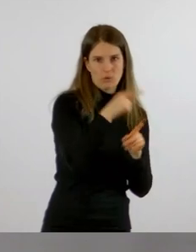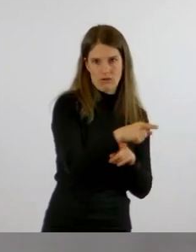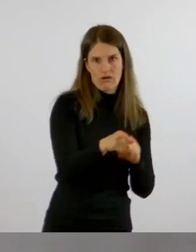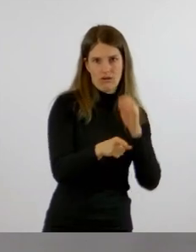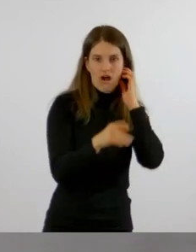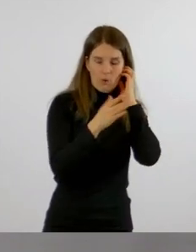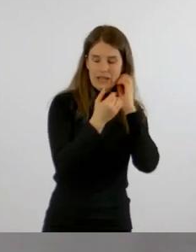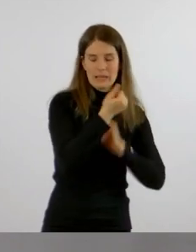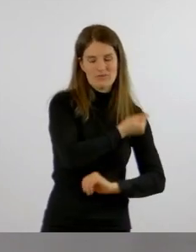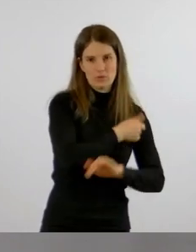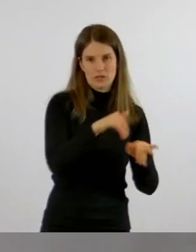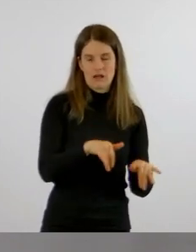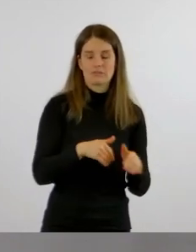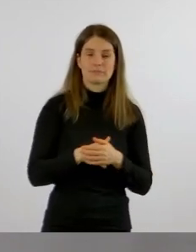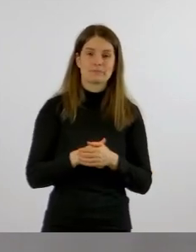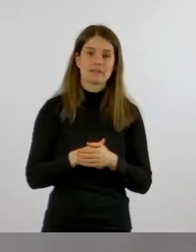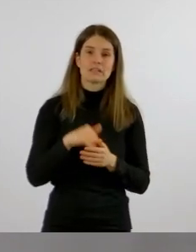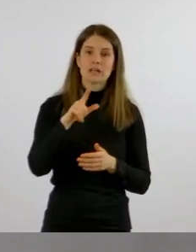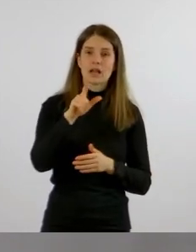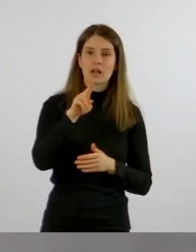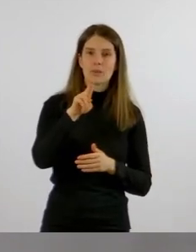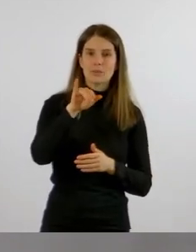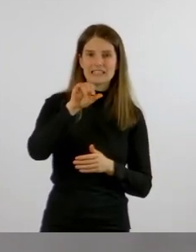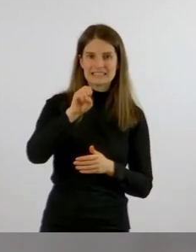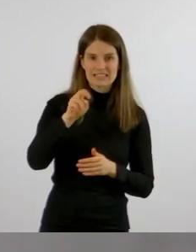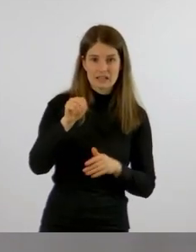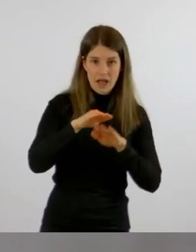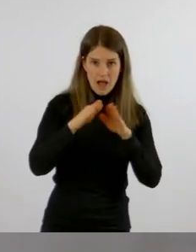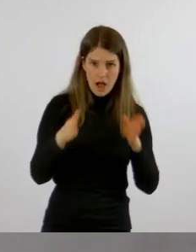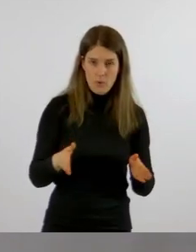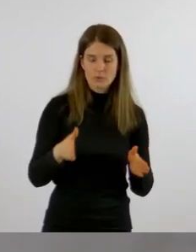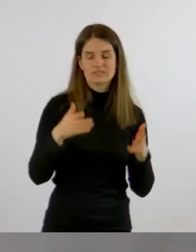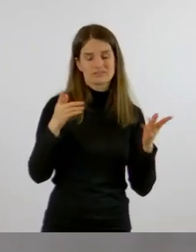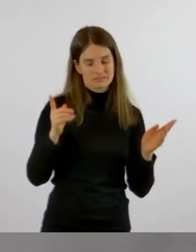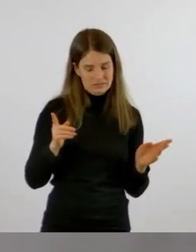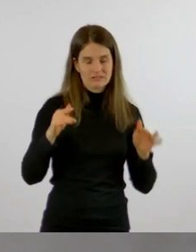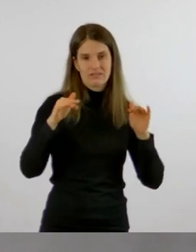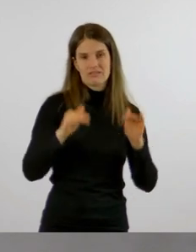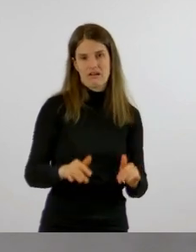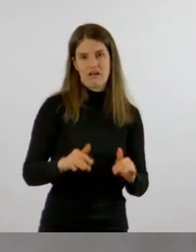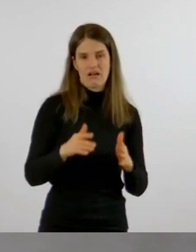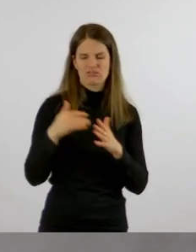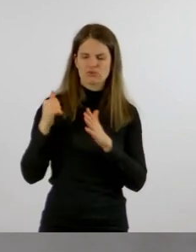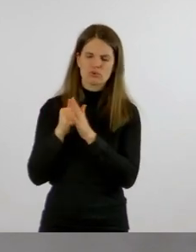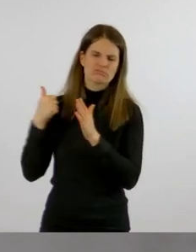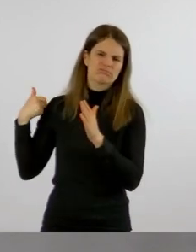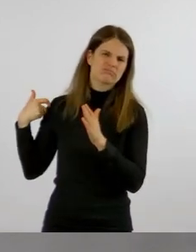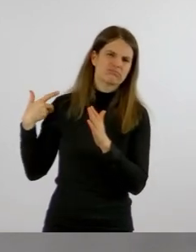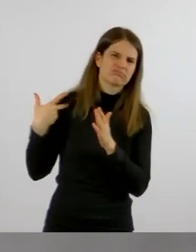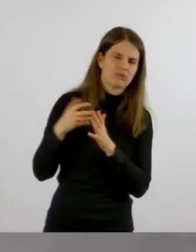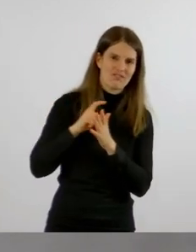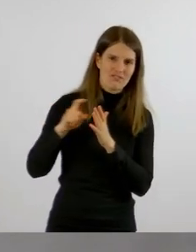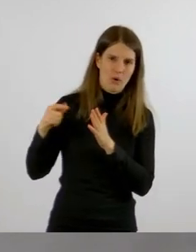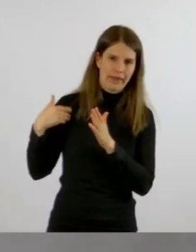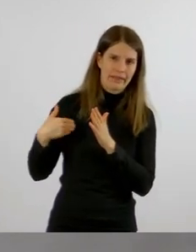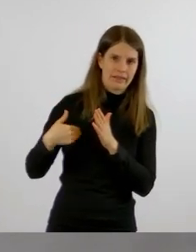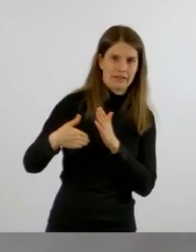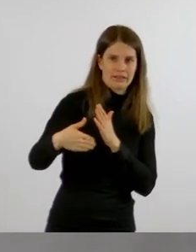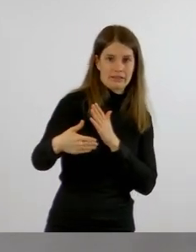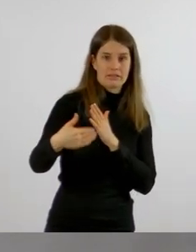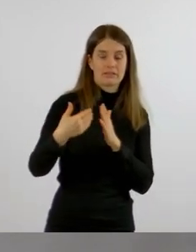ein Geschehen. Dort, das zieht sich auch schon über einige Wochen, das ist jetzt auf